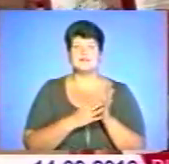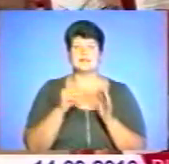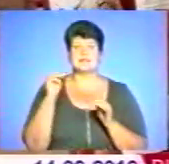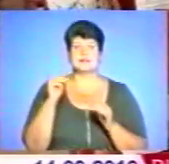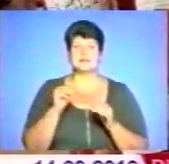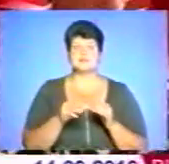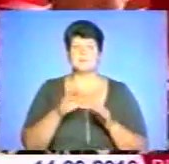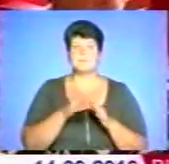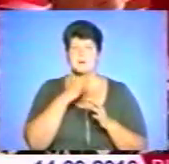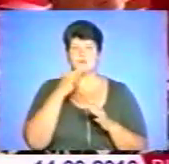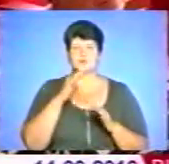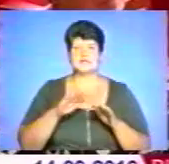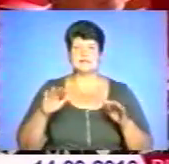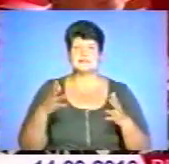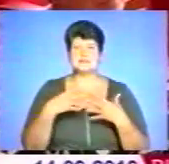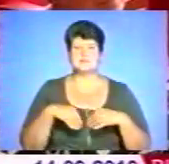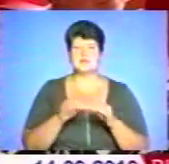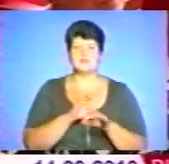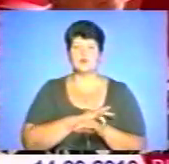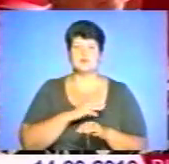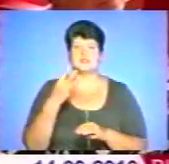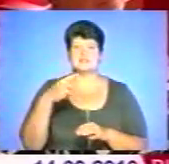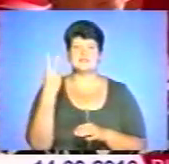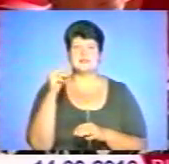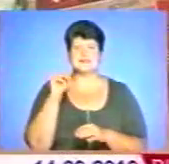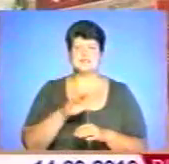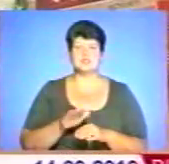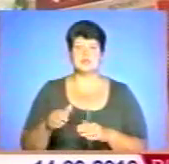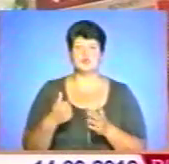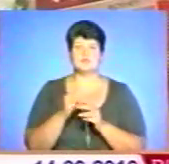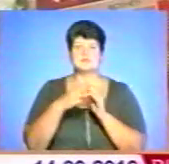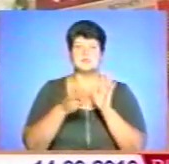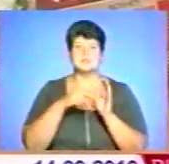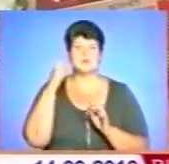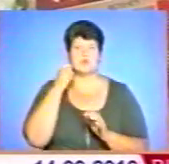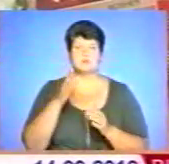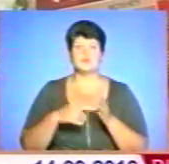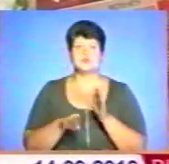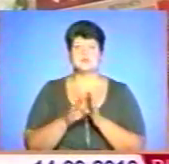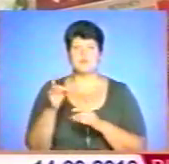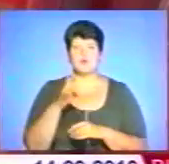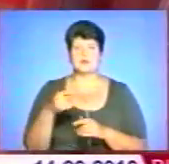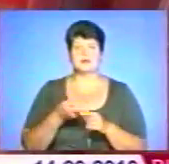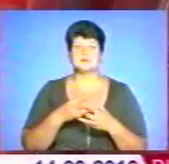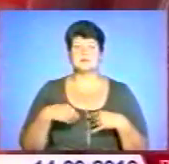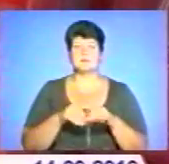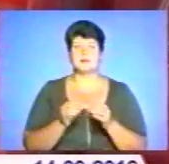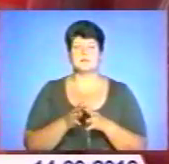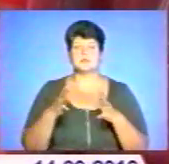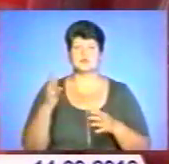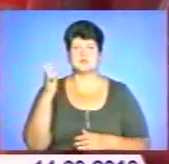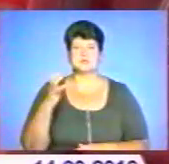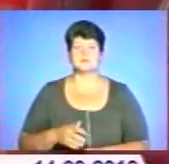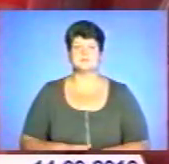багатодітних сімей, у яких виховують майже 32 тисячі дітей до 18 років. У Підволочайському районі таких сімей понад 400.